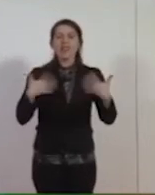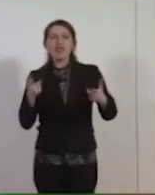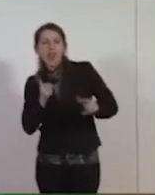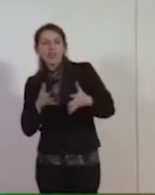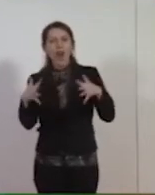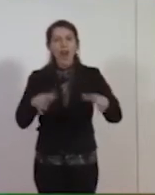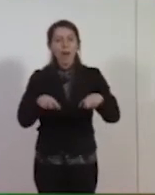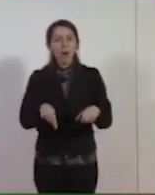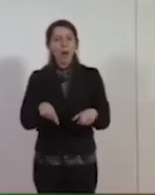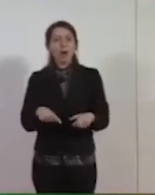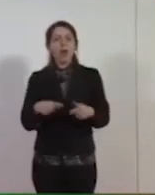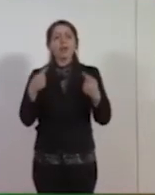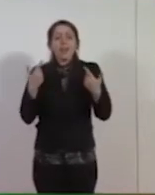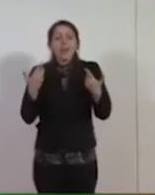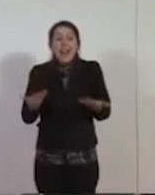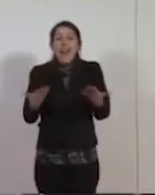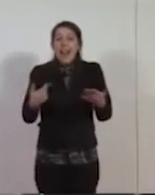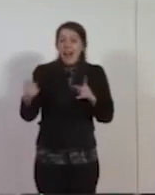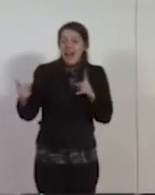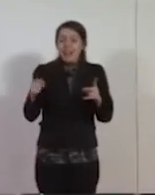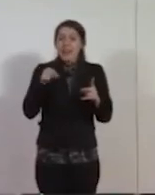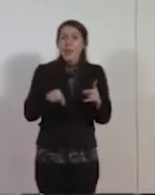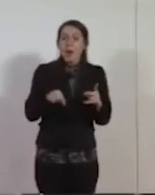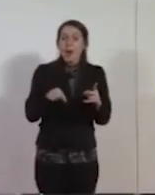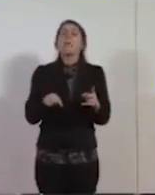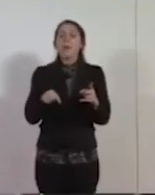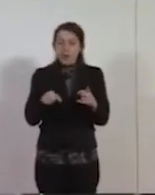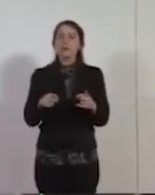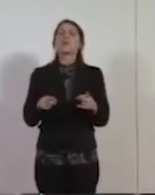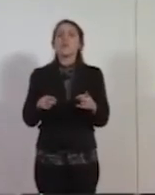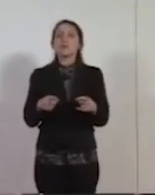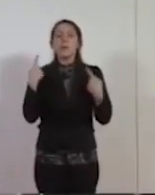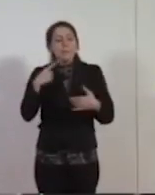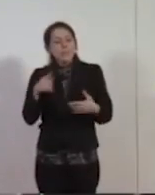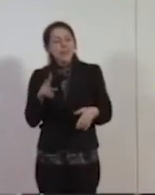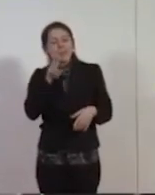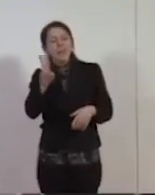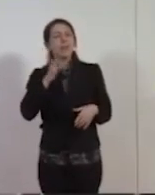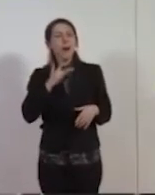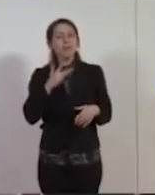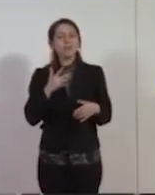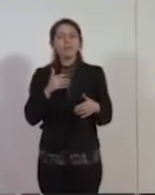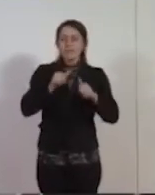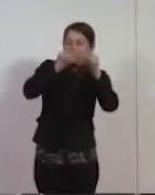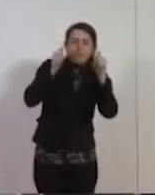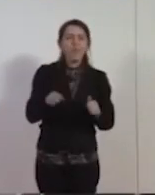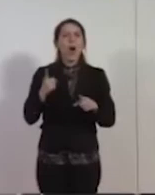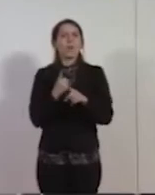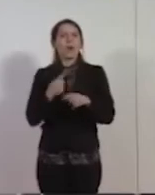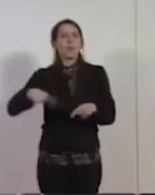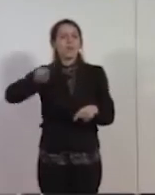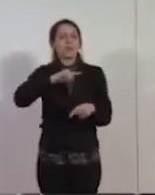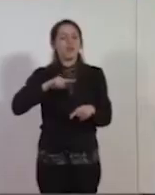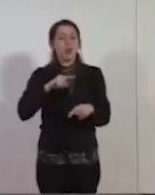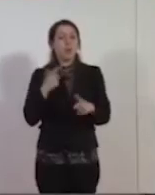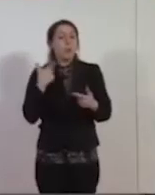vissuto che stiamo vivendo insieme, ripartiamo anche con questo spirito. Perché ci sono